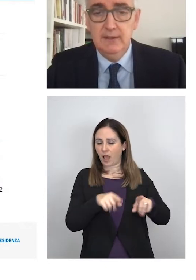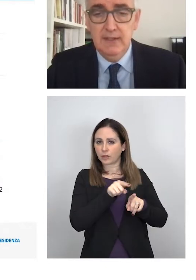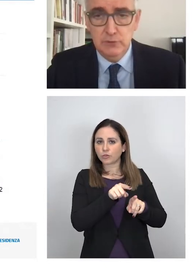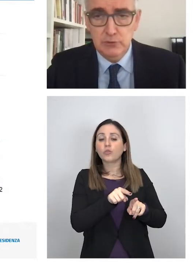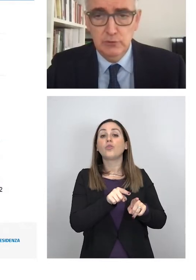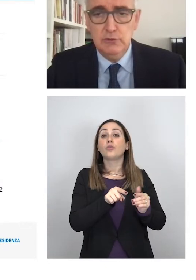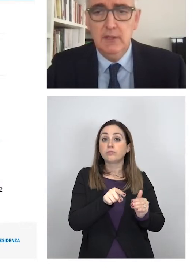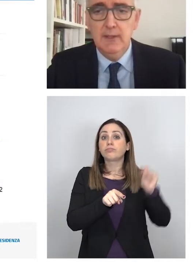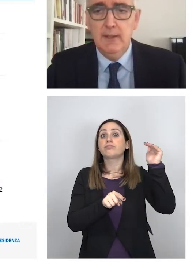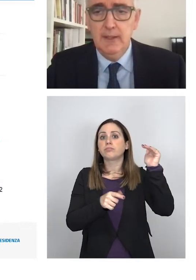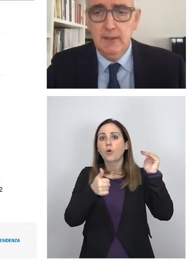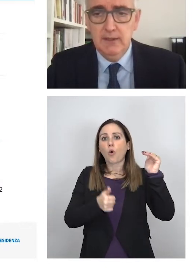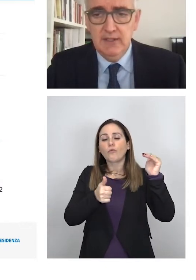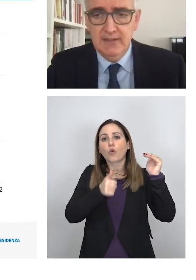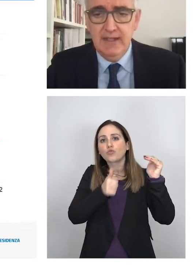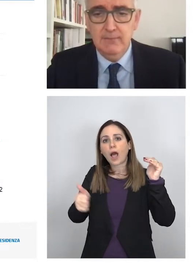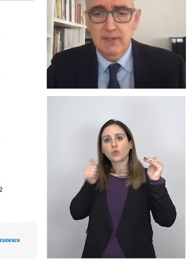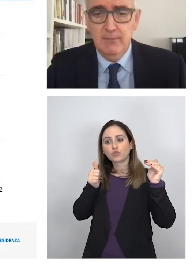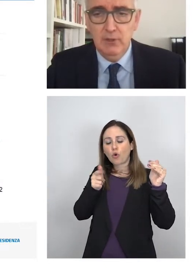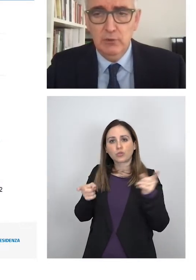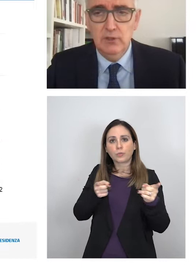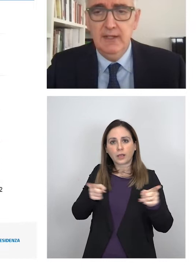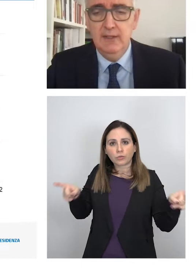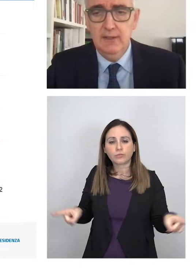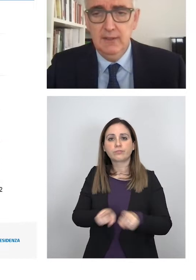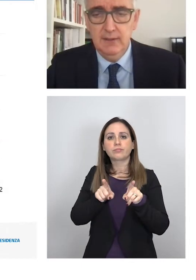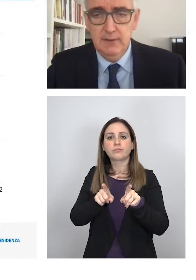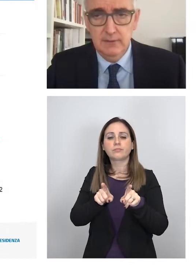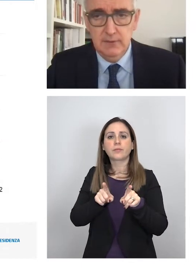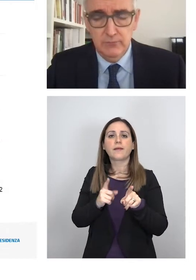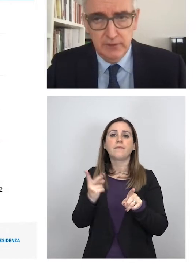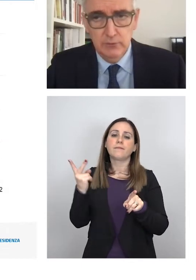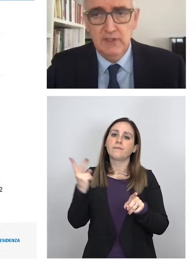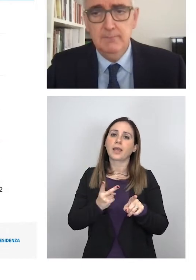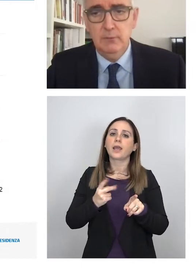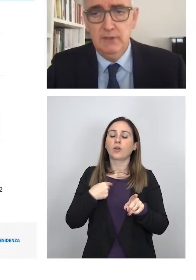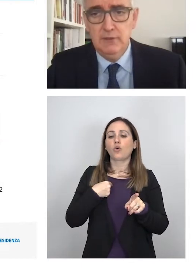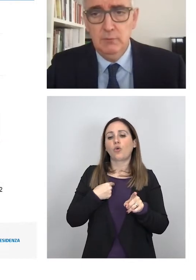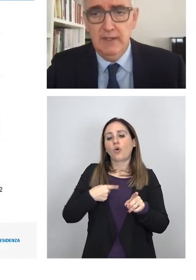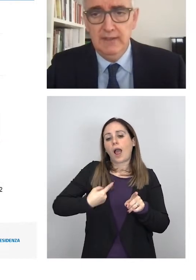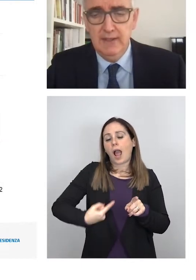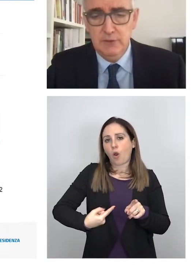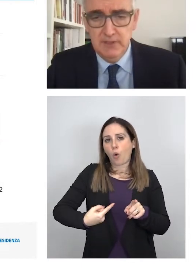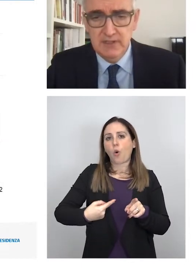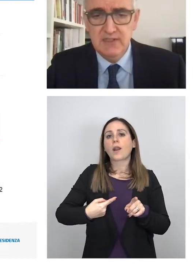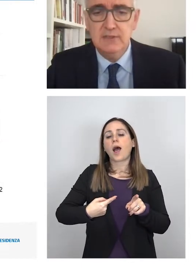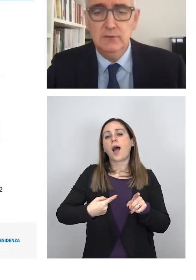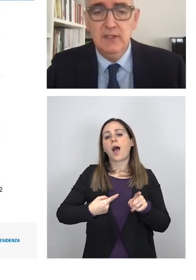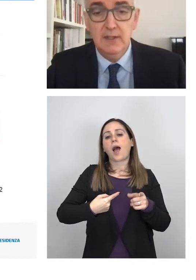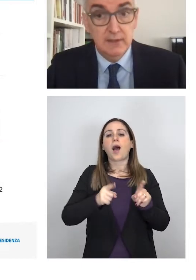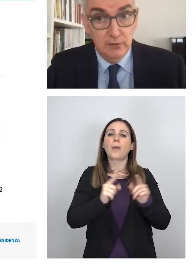dell'anno scorso in realtà rimaniamo ancora inferiori per quanto riguarda le